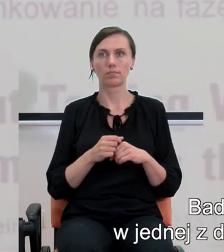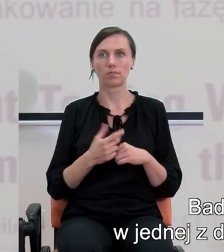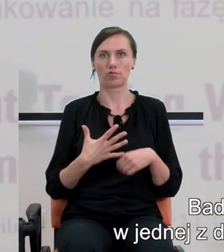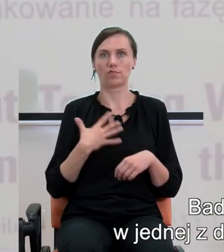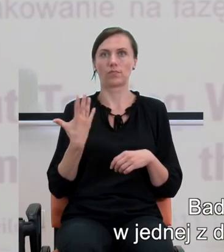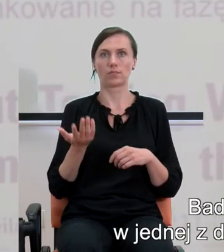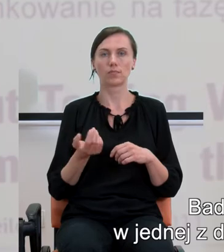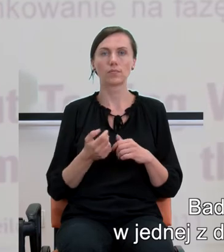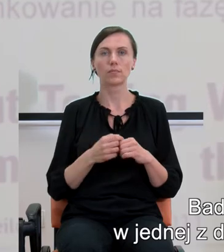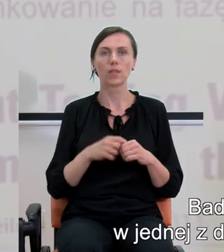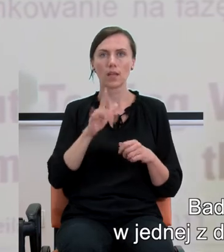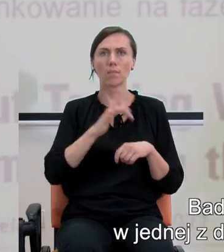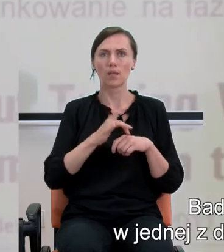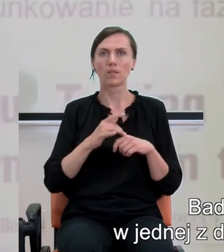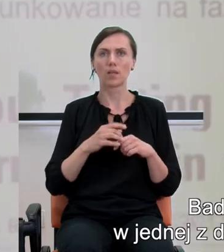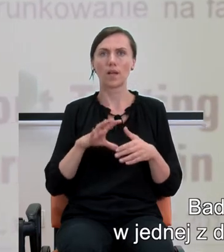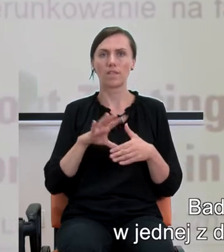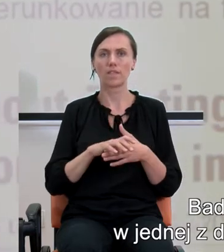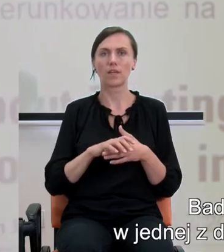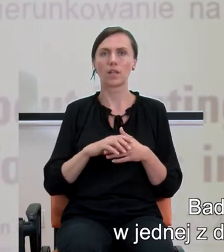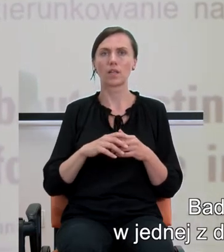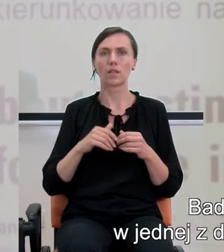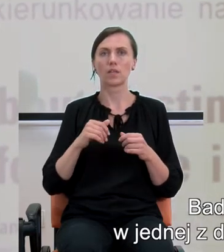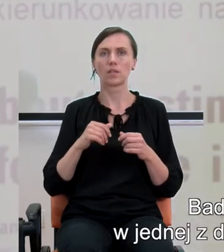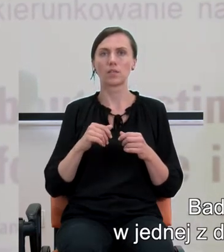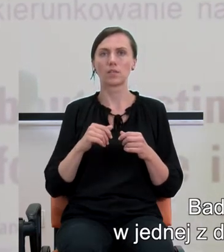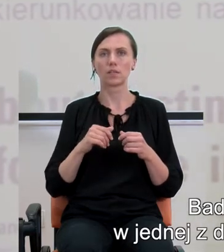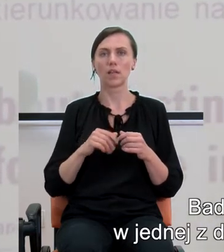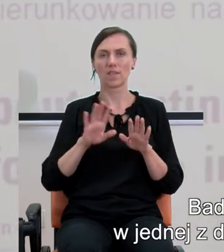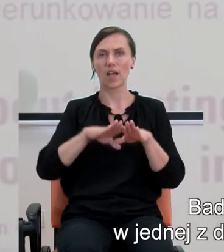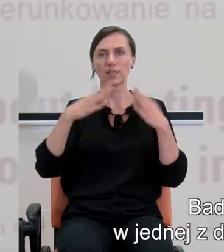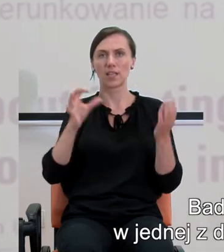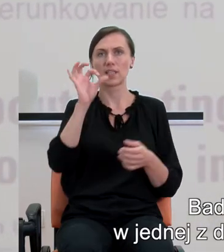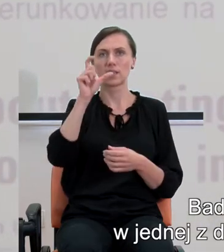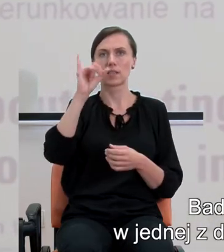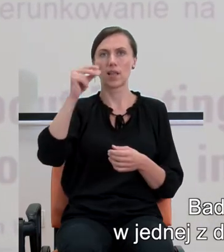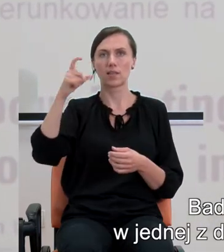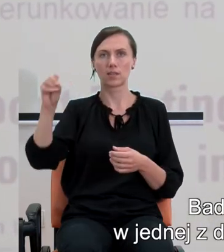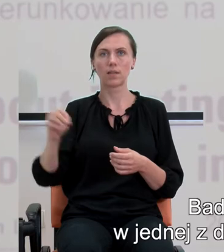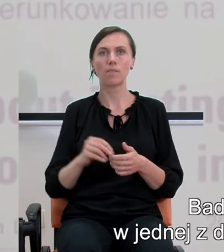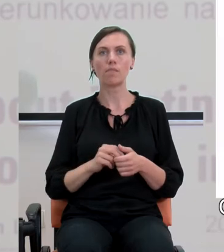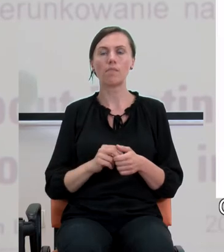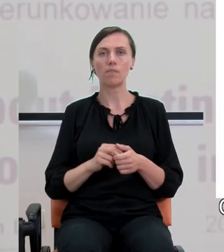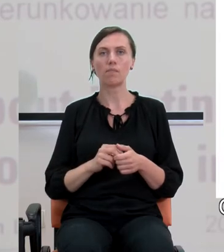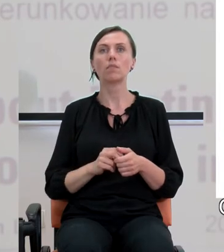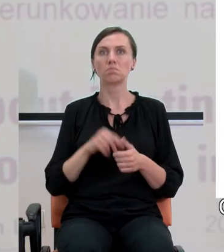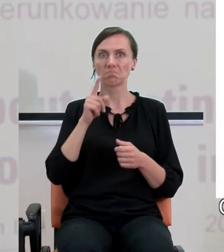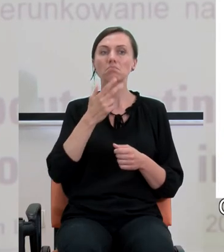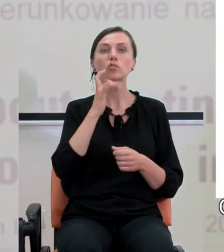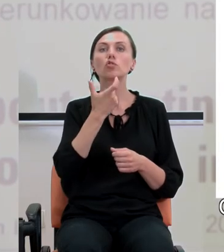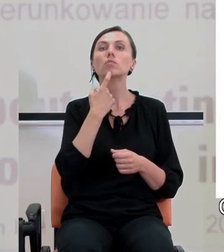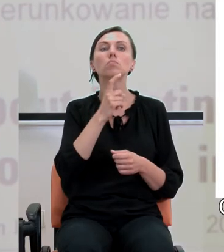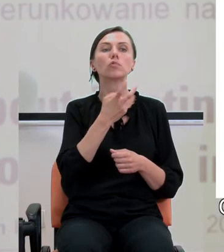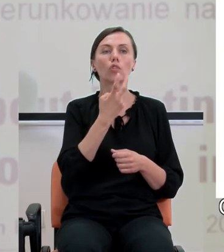Badanie zostało opublikowane w Science, w jednej z dwóch najlepszych gazet naukowych na świecie. Okazało się,